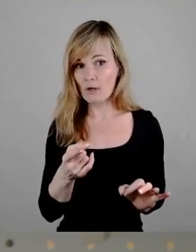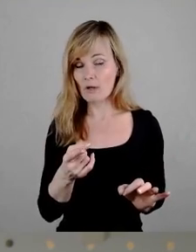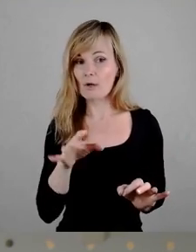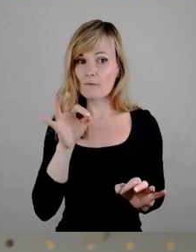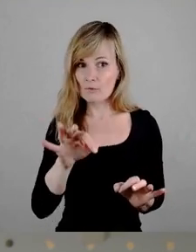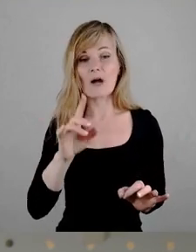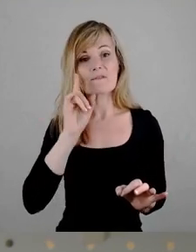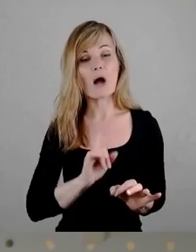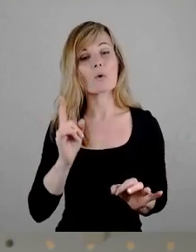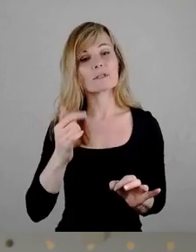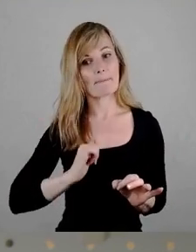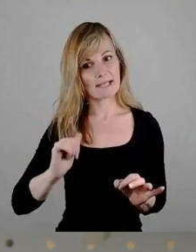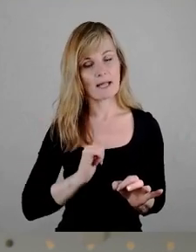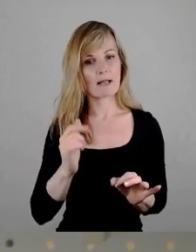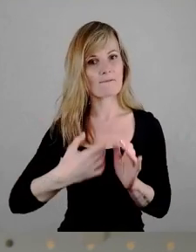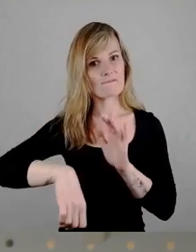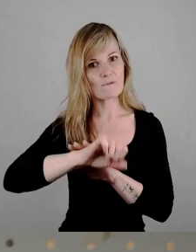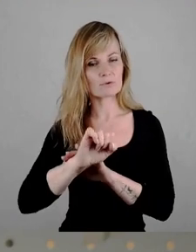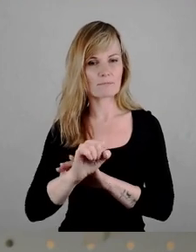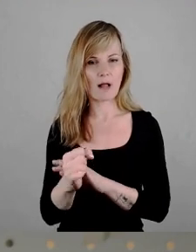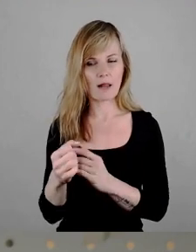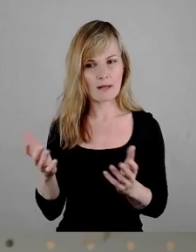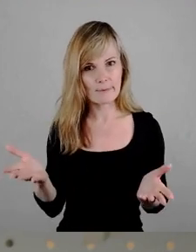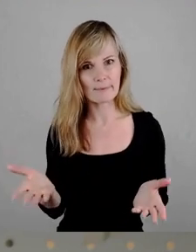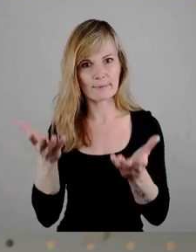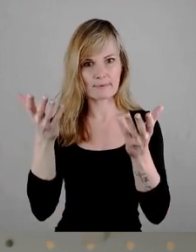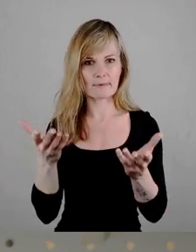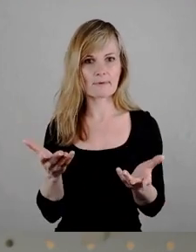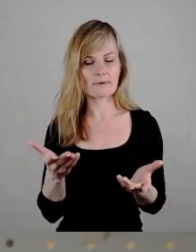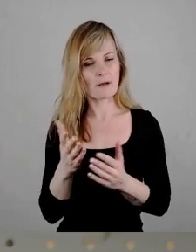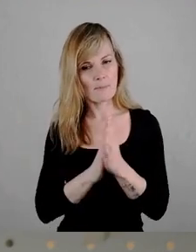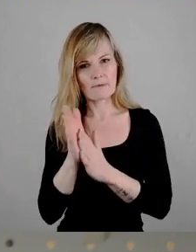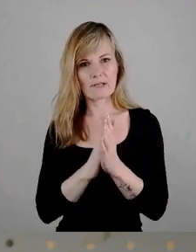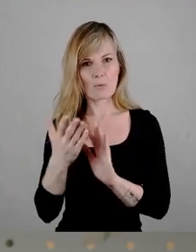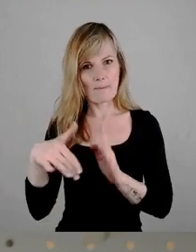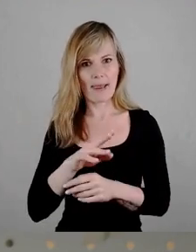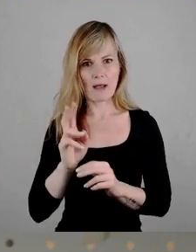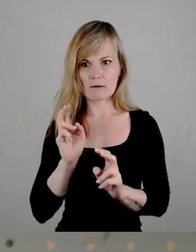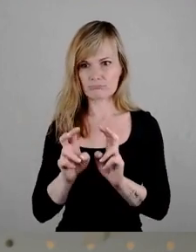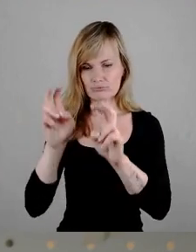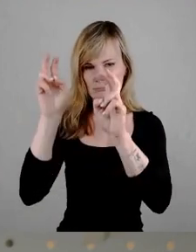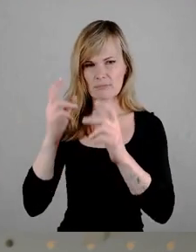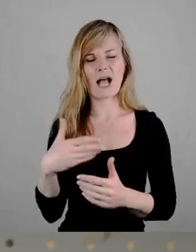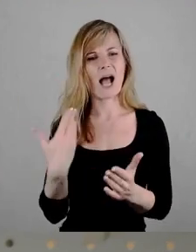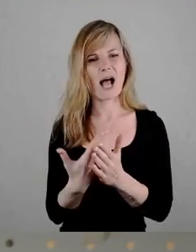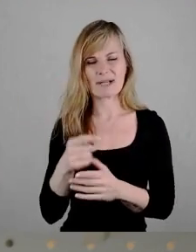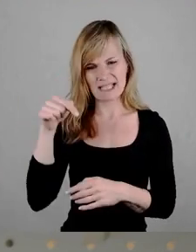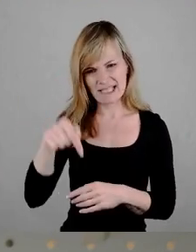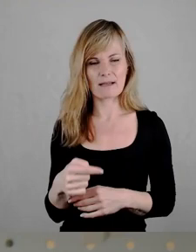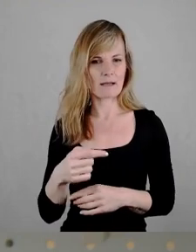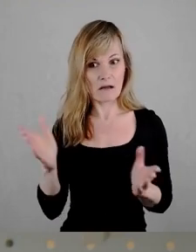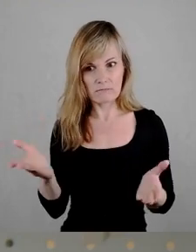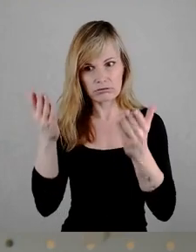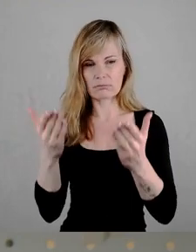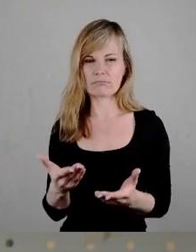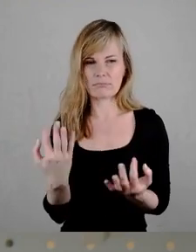Mädchenfußball in Dresden geben. Aber ich sage mal, den Schub für den Frauen- und Fußball in Dresden, den braucht es eigentlich nicht. Es gibt ausreichend